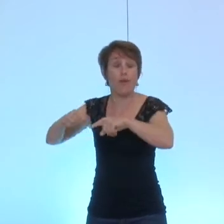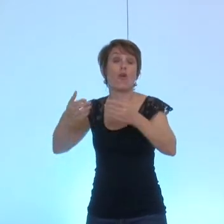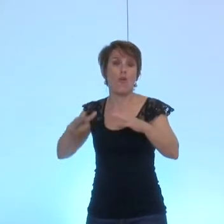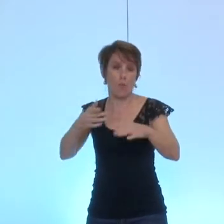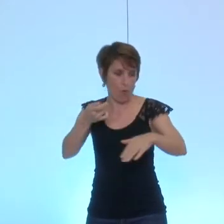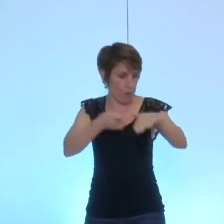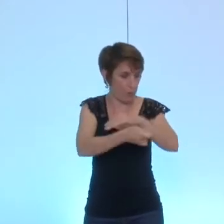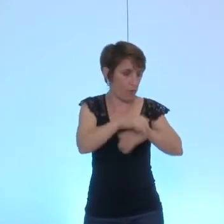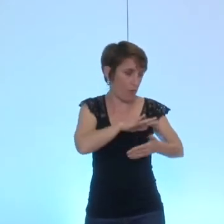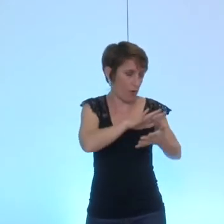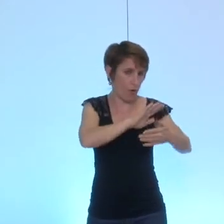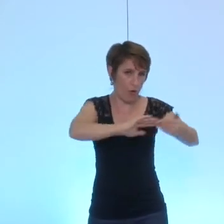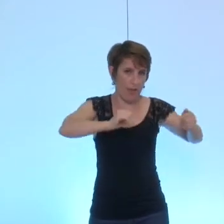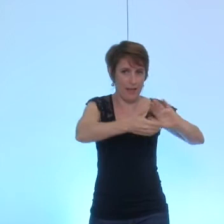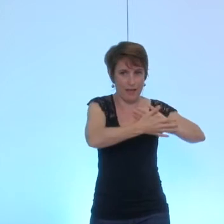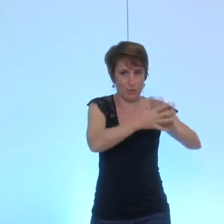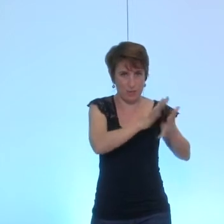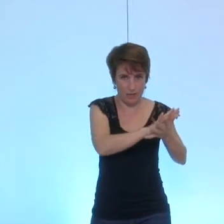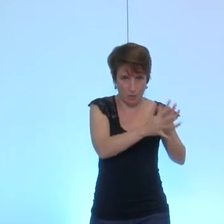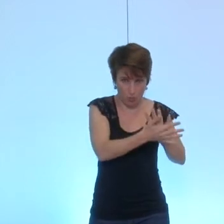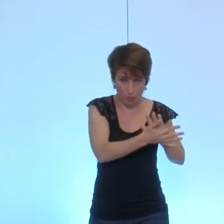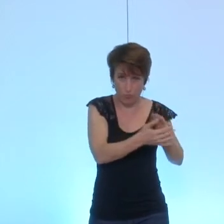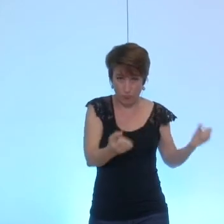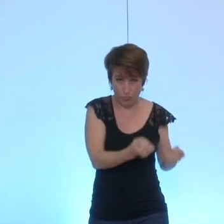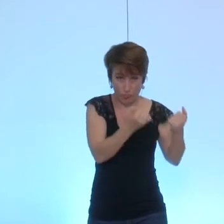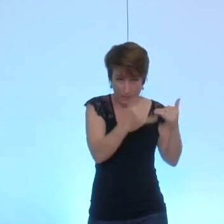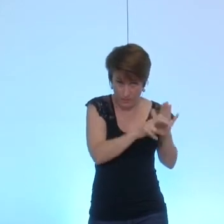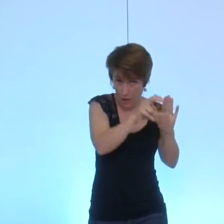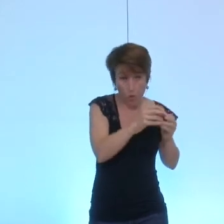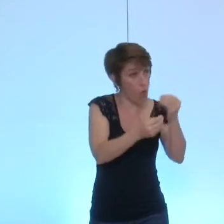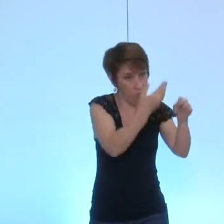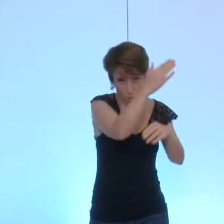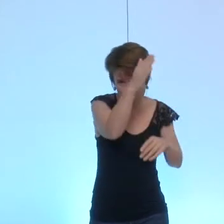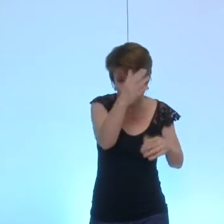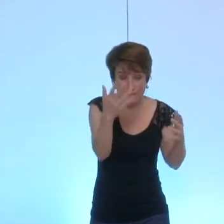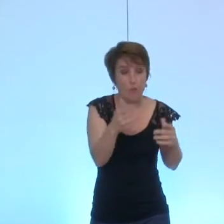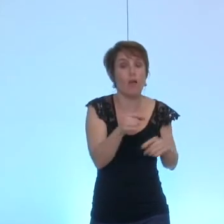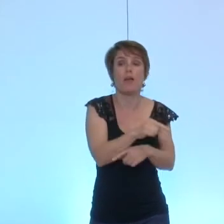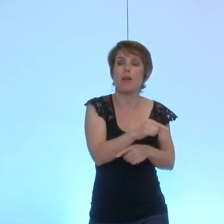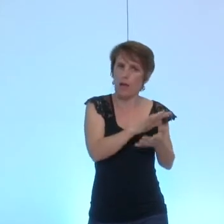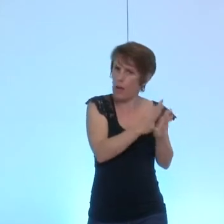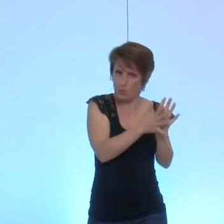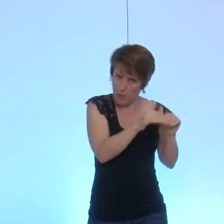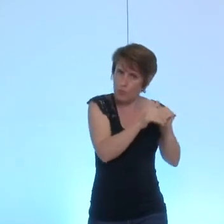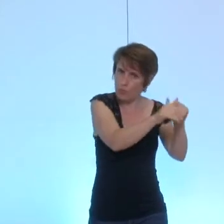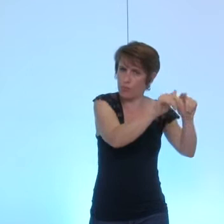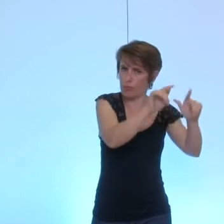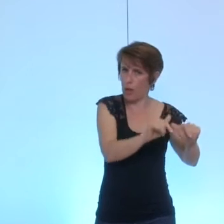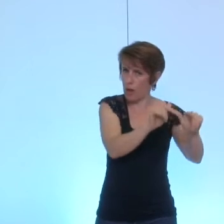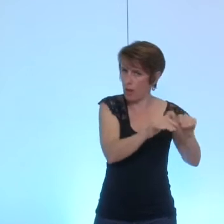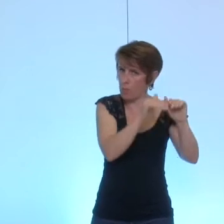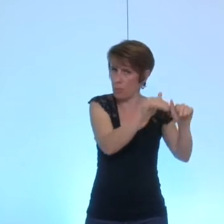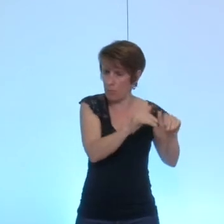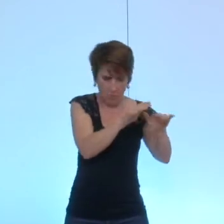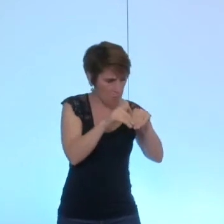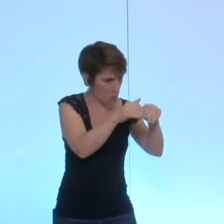Grenoble mais pas qu'à Grenoble pour permettre justement un accompagnement de ces familles cette association existe toujours elle continue son